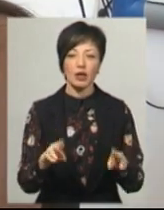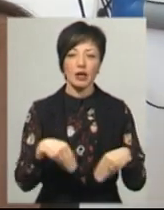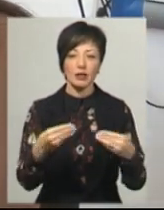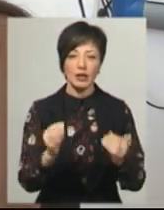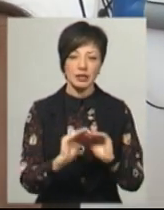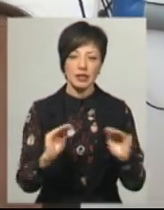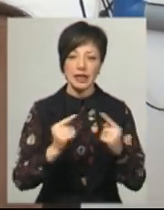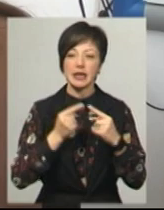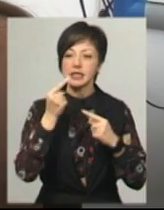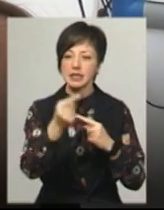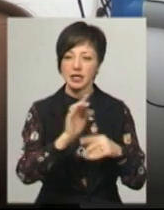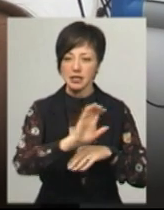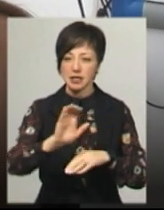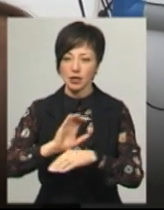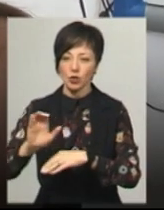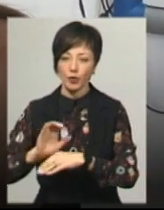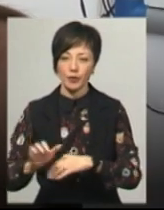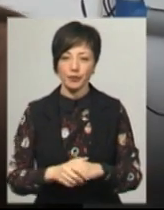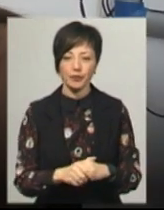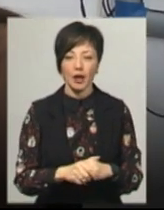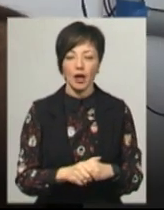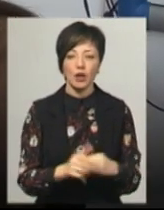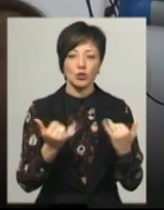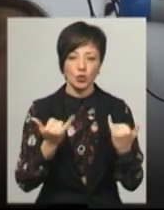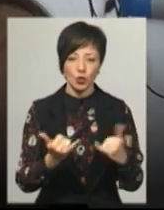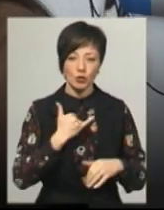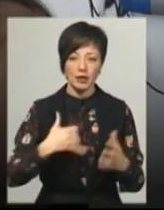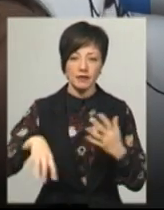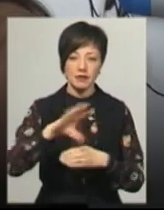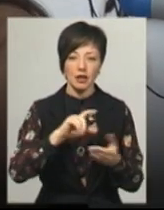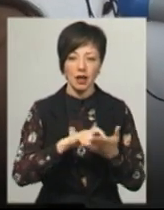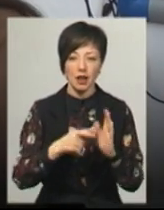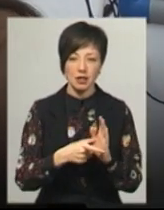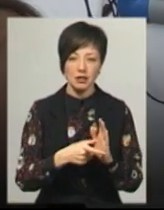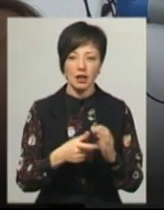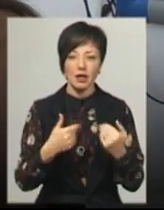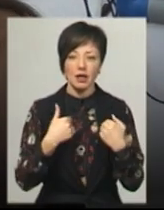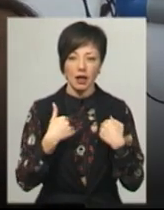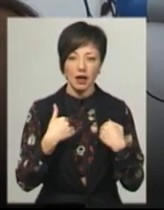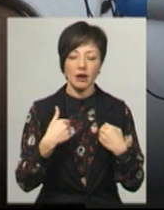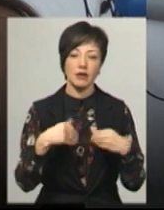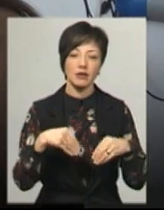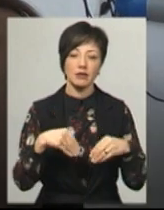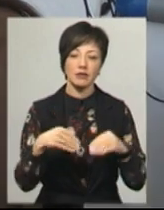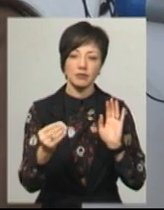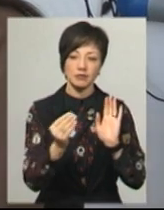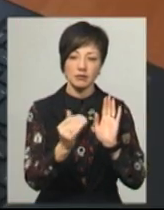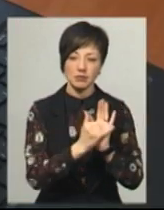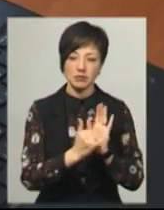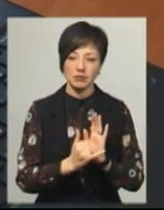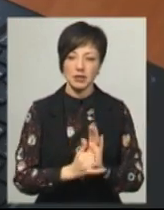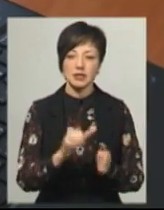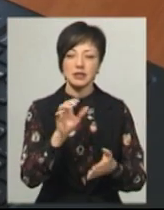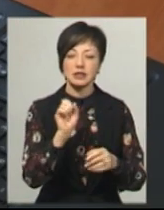надала школярам дистанційно. Вже сьогодні в мене по всіх класах я виклала завдання, які учні мають випонити.